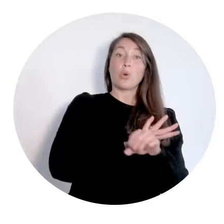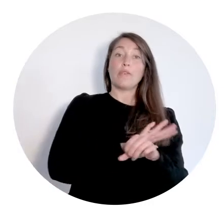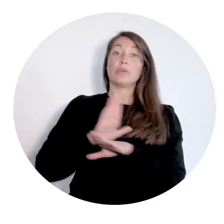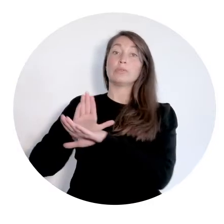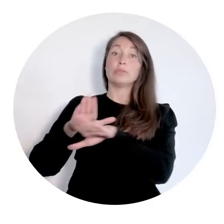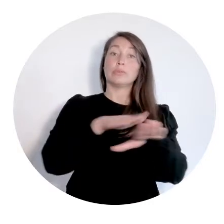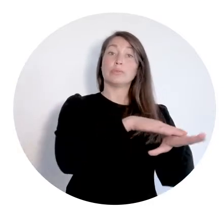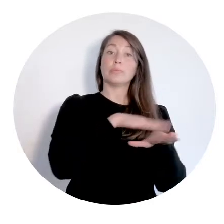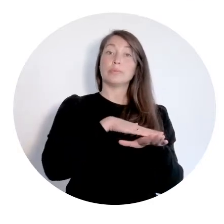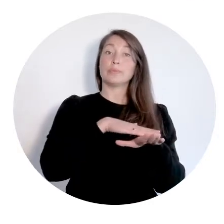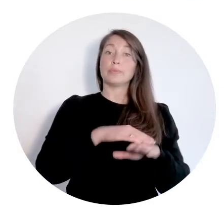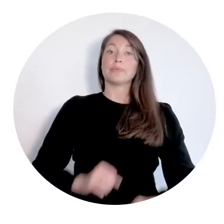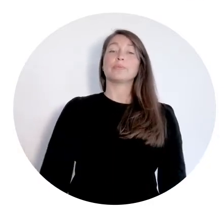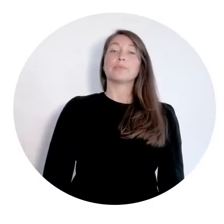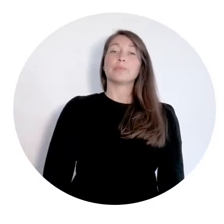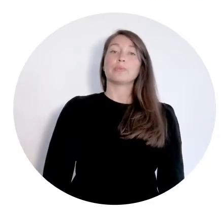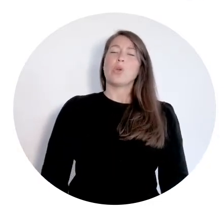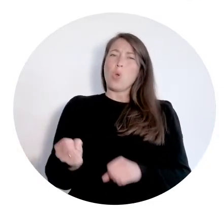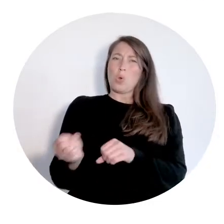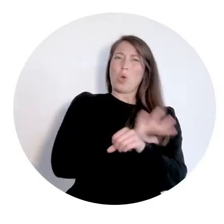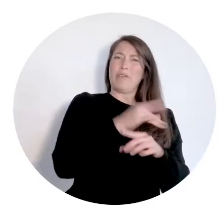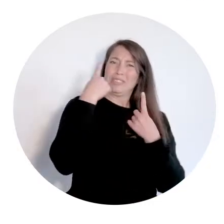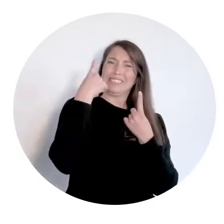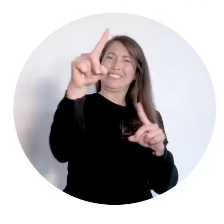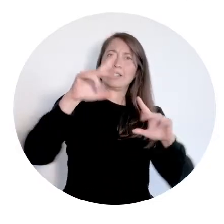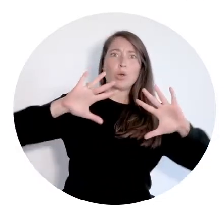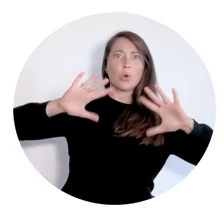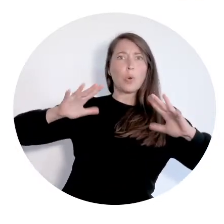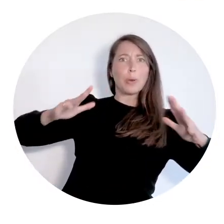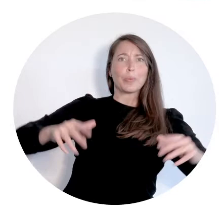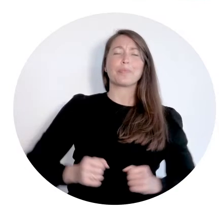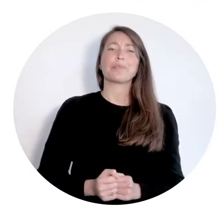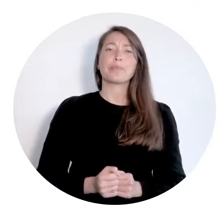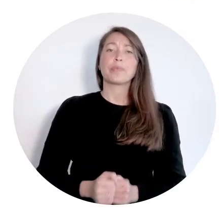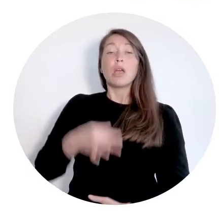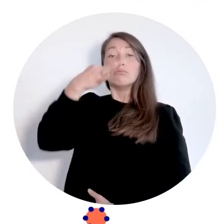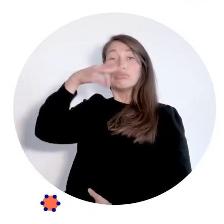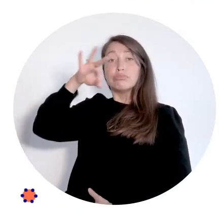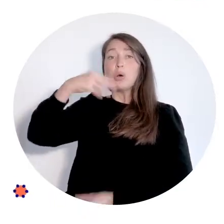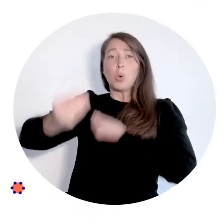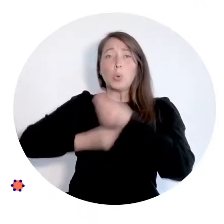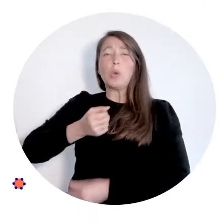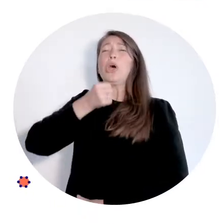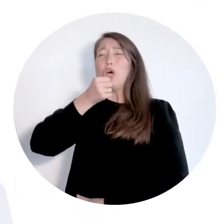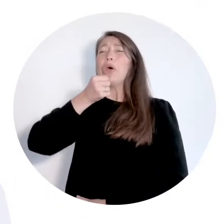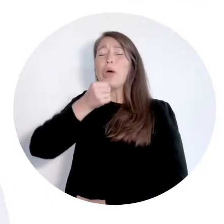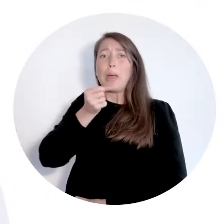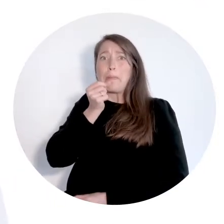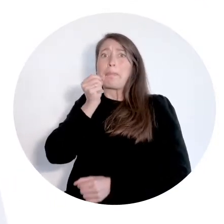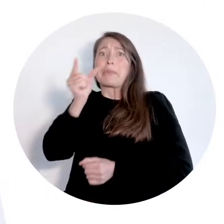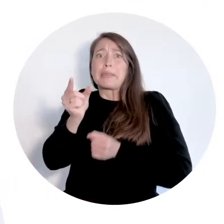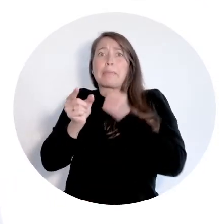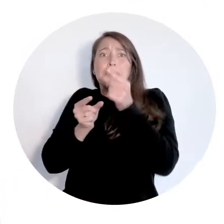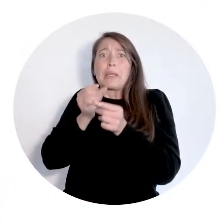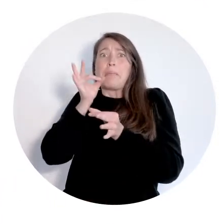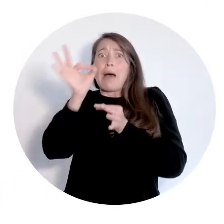Information coronavirus Comment lutter contre le coronavirus ? Quand nous parlons ou quand nous toussons, nous pouvons